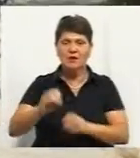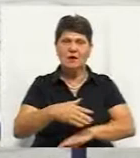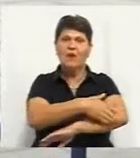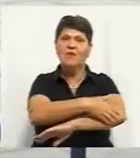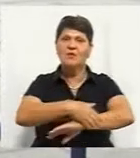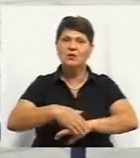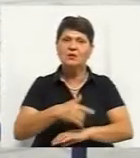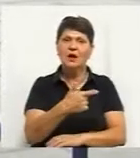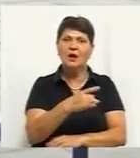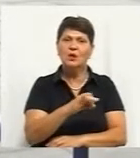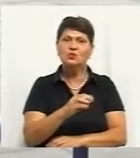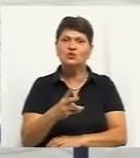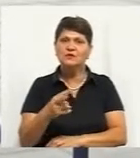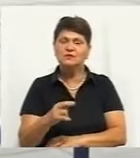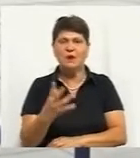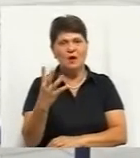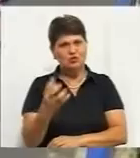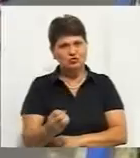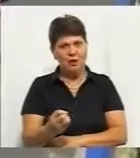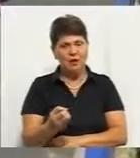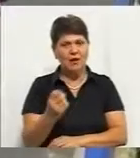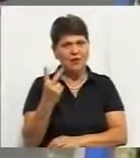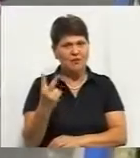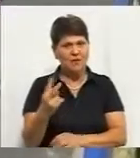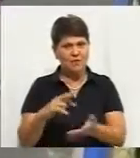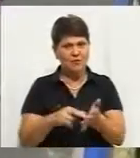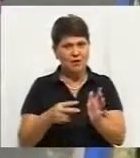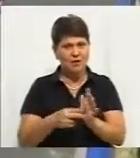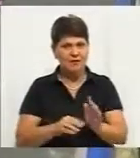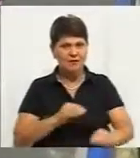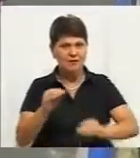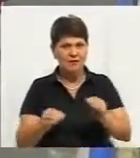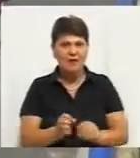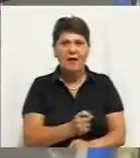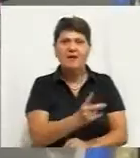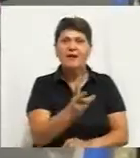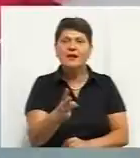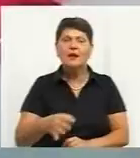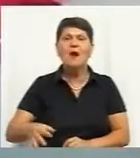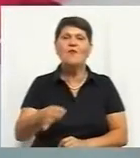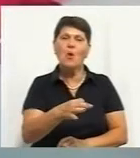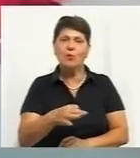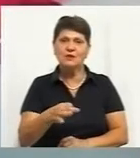дві таких у місті та декілька в області. Юлія Візнюк, Вадим Наумчак, новини на Суспільному, Вінниця.